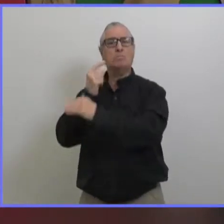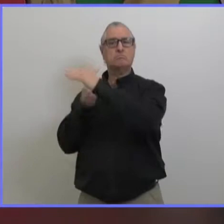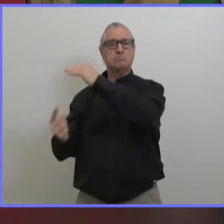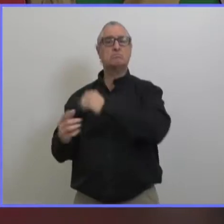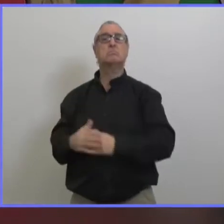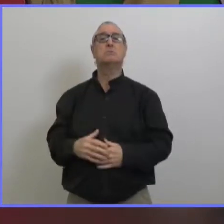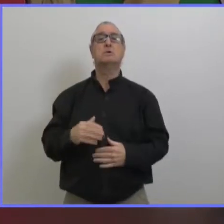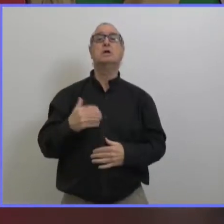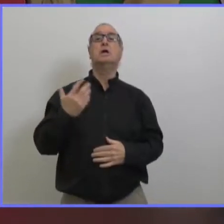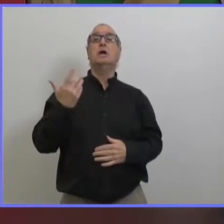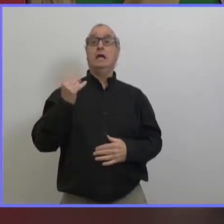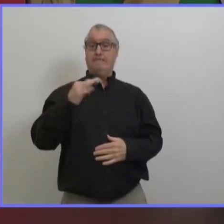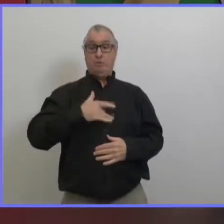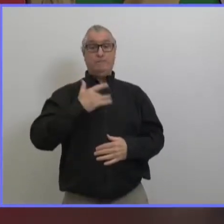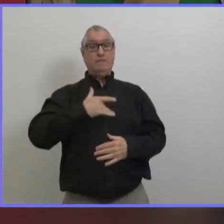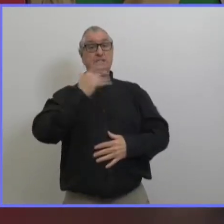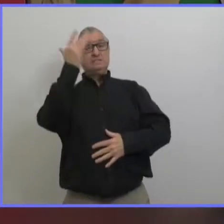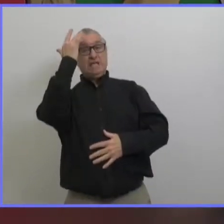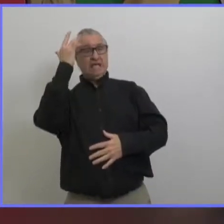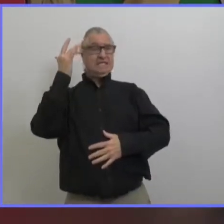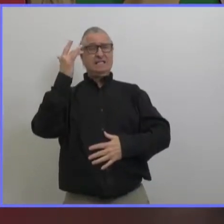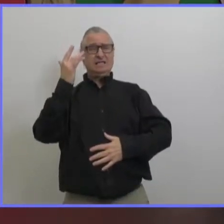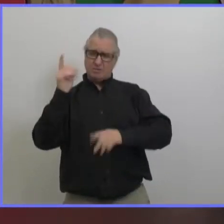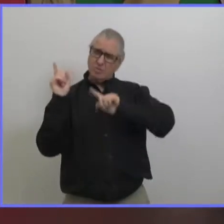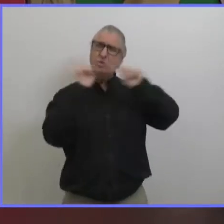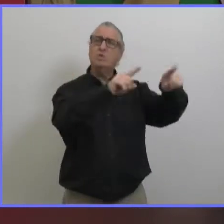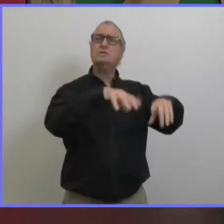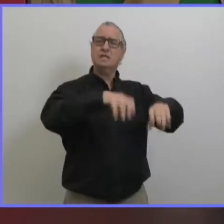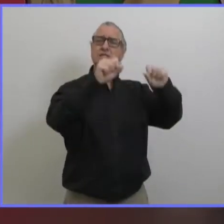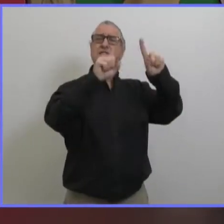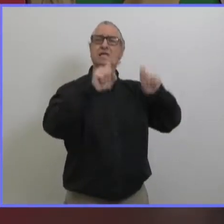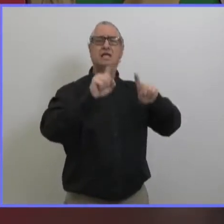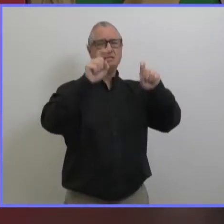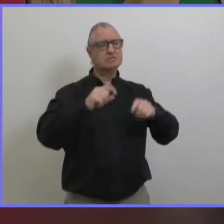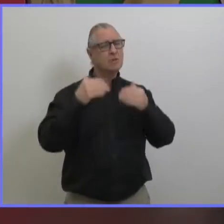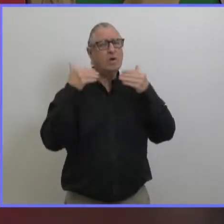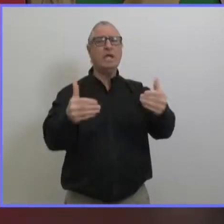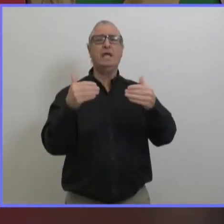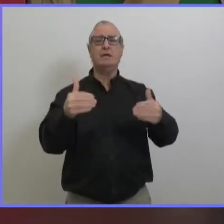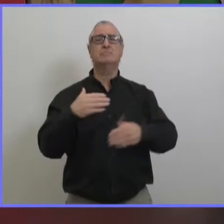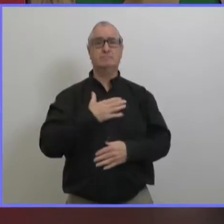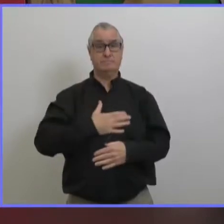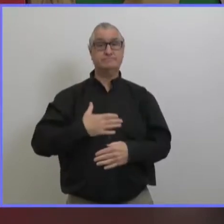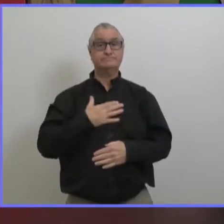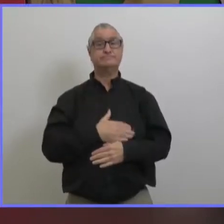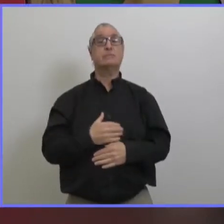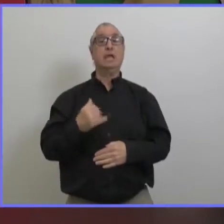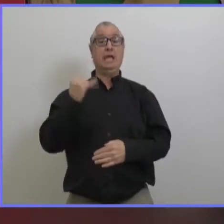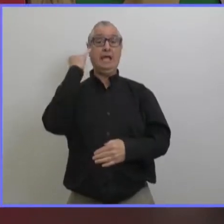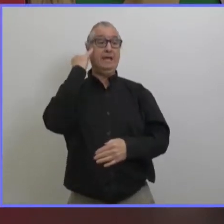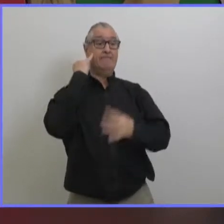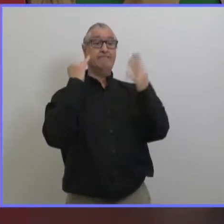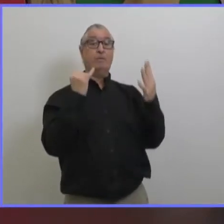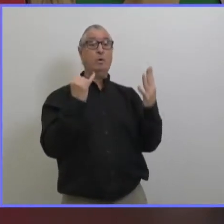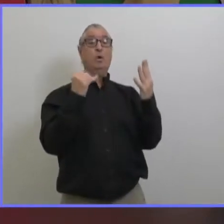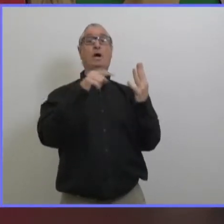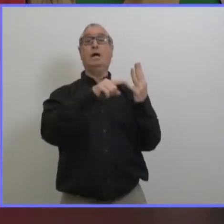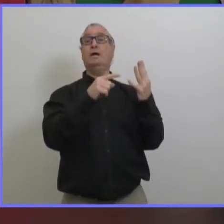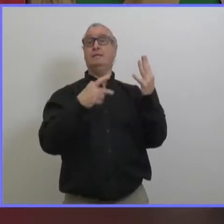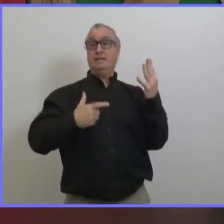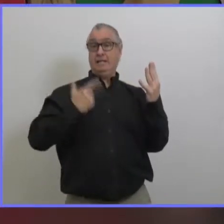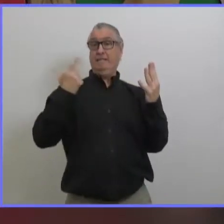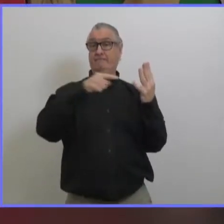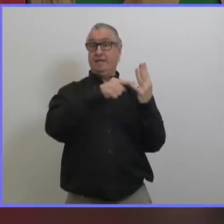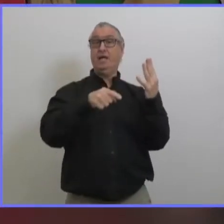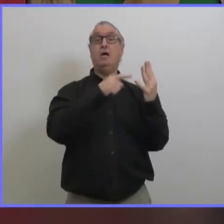allez vous faire tester isolez vous isolez vous même de ceux qui sont chez vous et tous les gens dans votre maison doivent s'isoler c'est la seule manière d'avancer comme